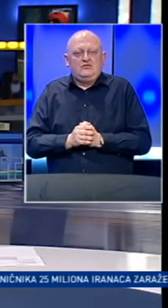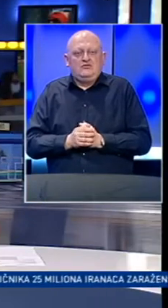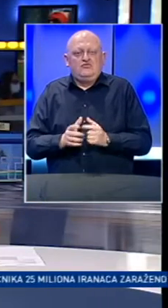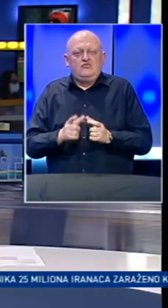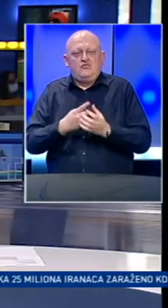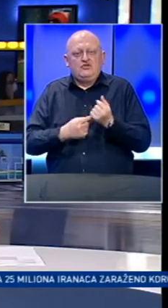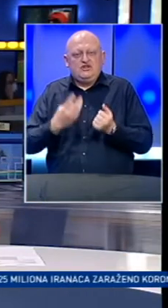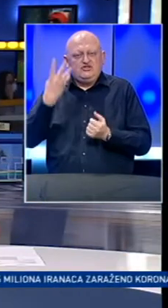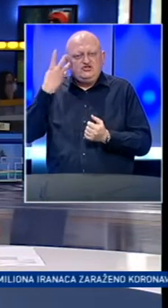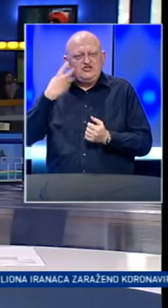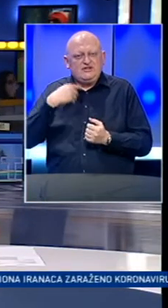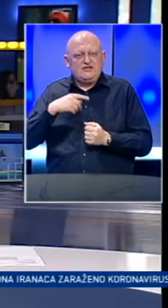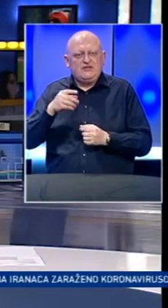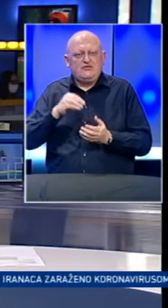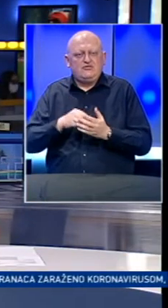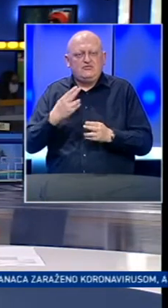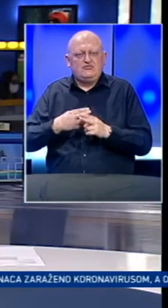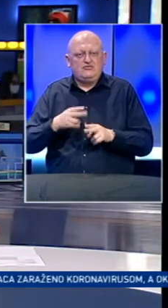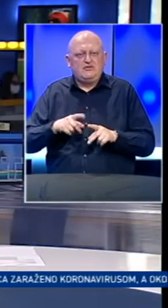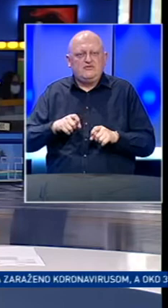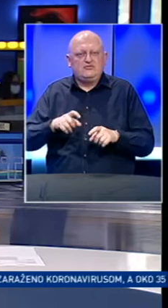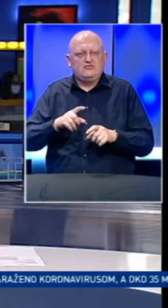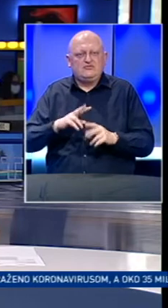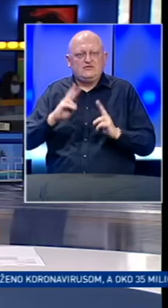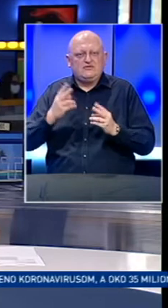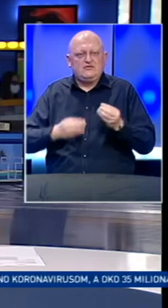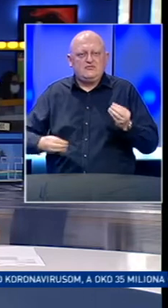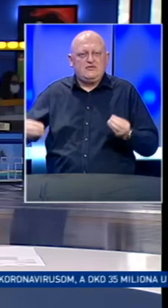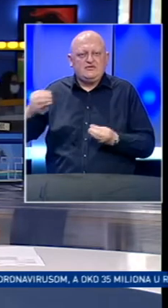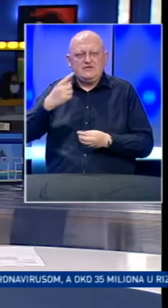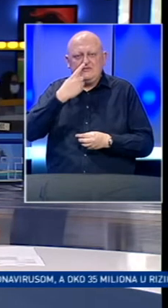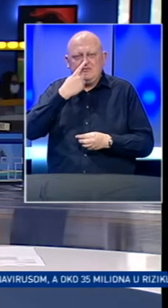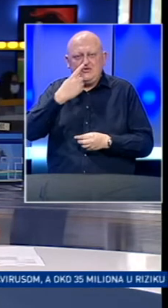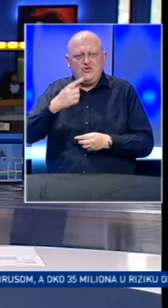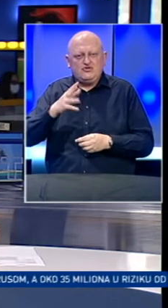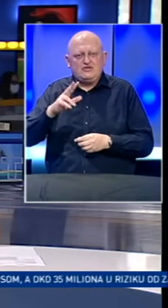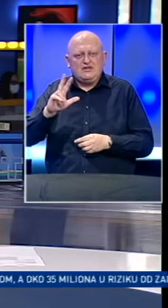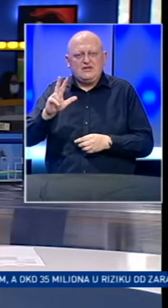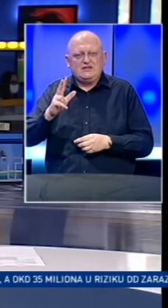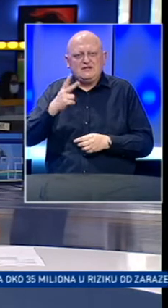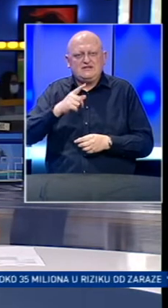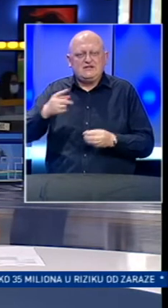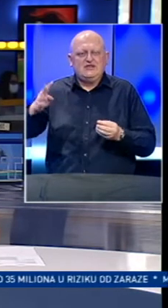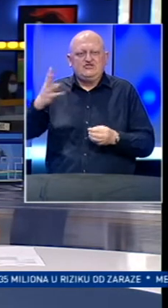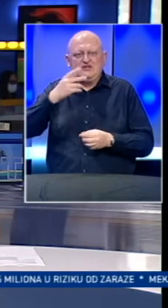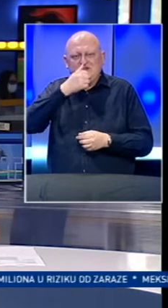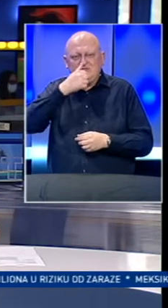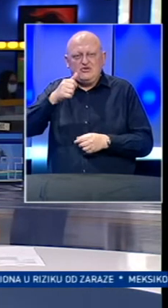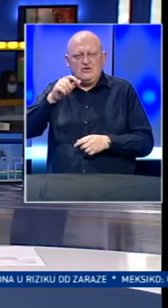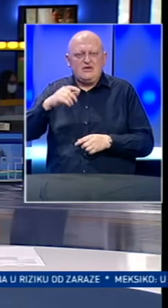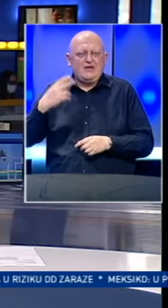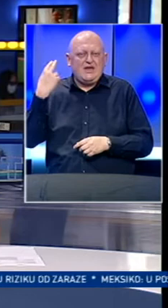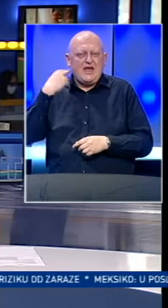U posljednja četiri dana broj zaraženih koronavirusom u svijetu povećan je za milijun, odnosno sa 13 na 14